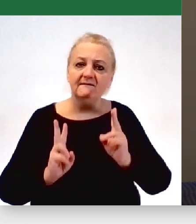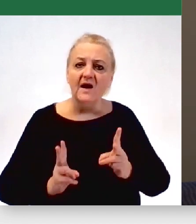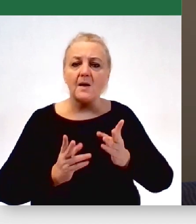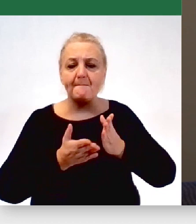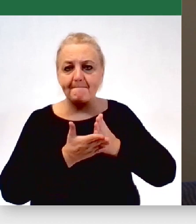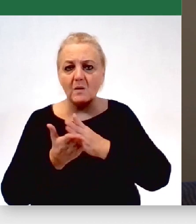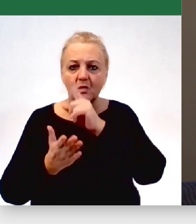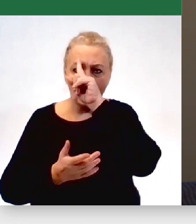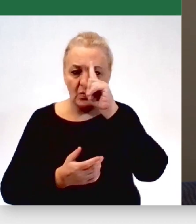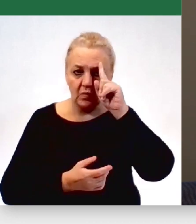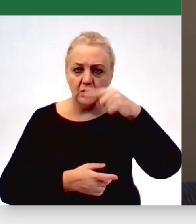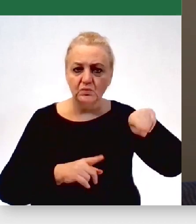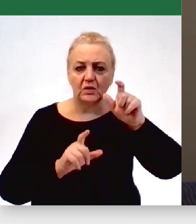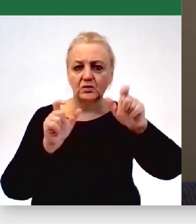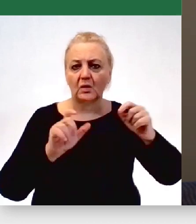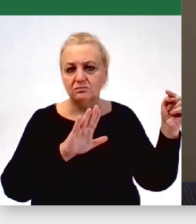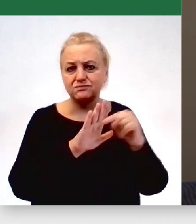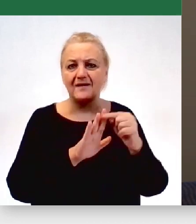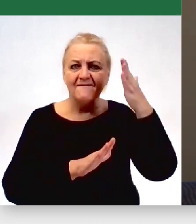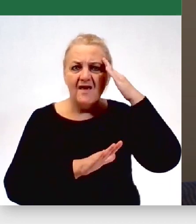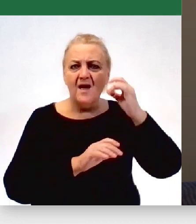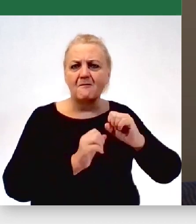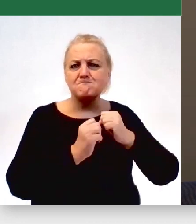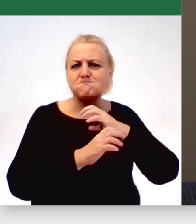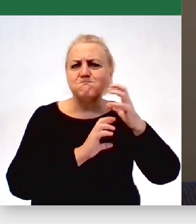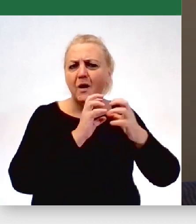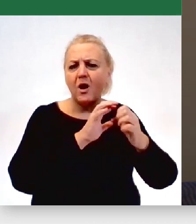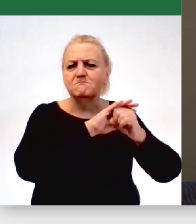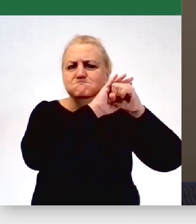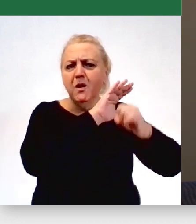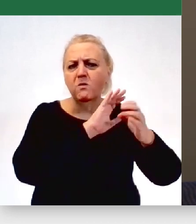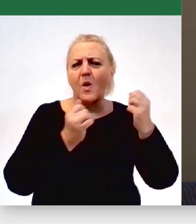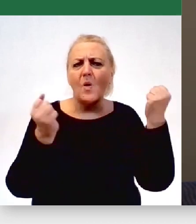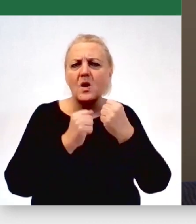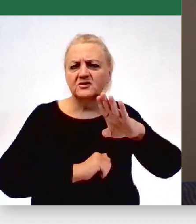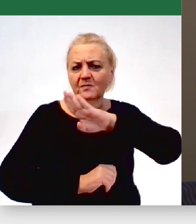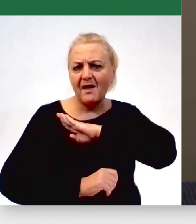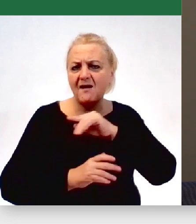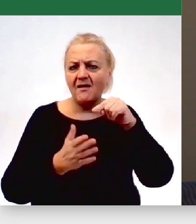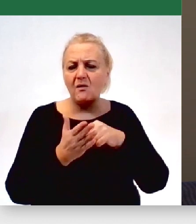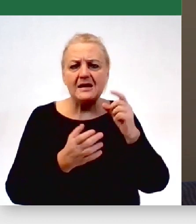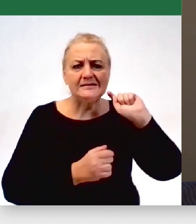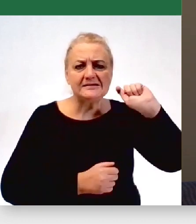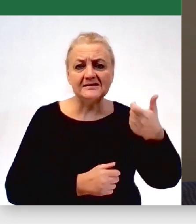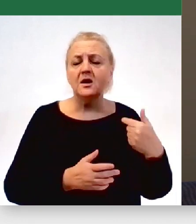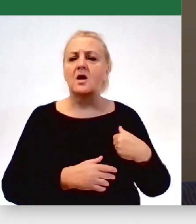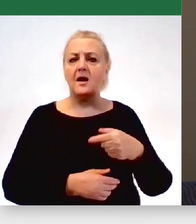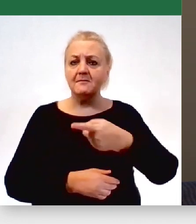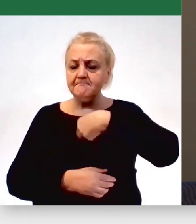dla ludzi, którzy uciekali przed bombami i śmiercią, nam, Polakom, dało także